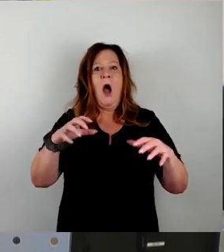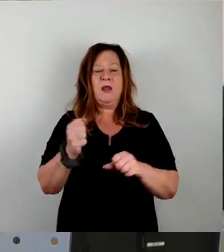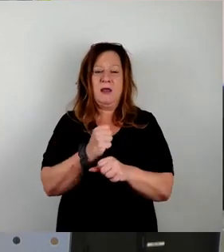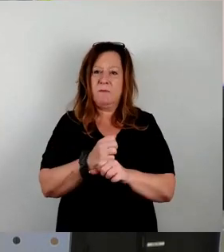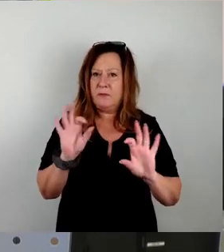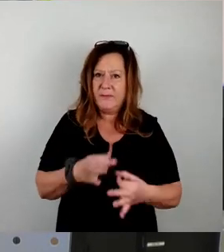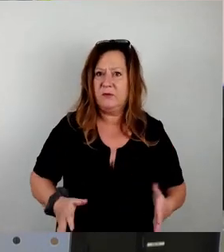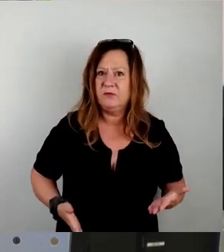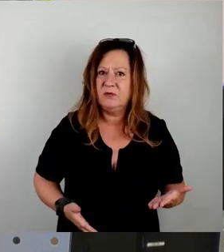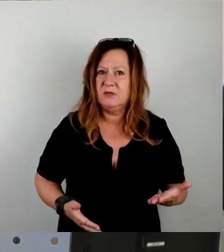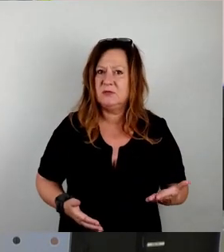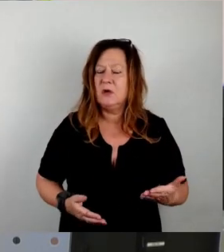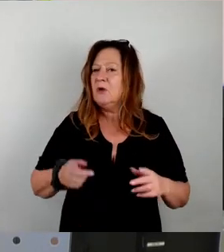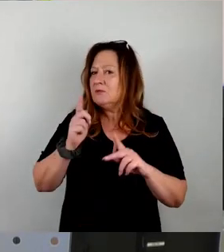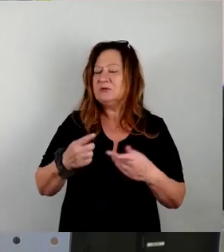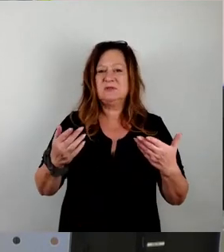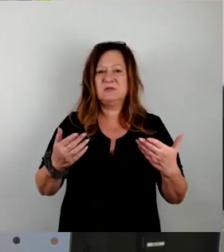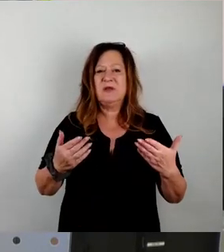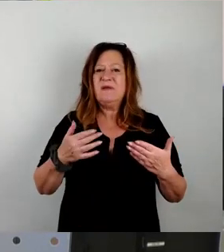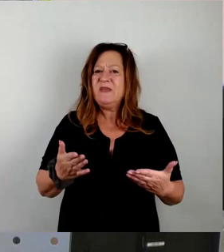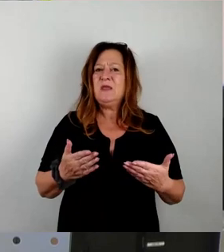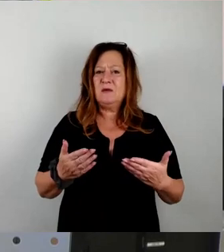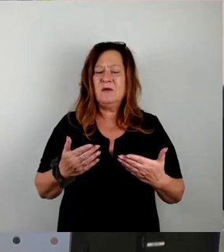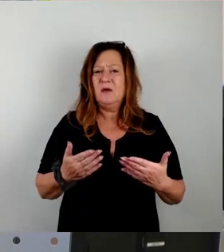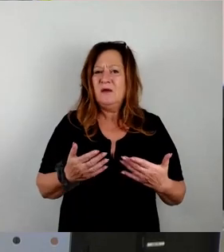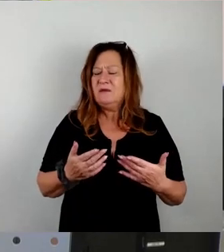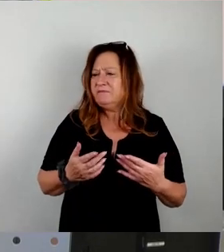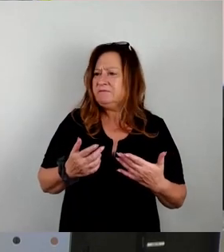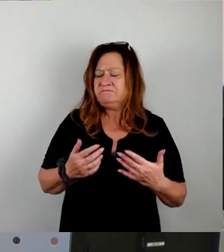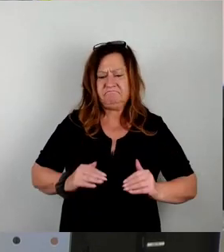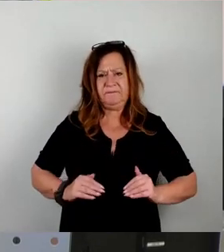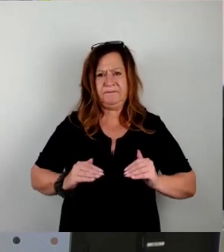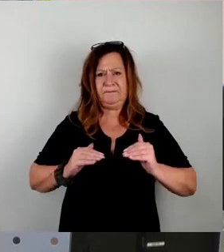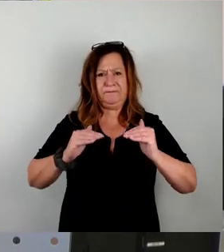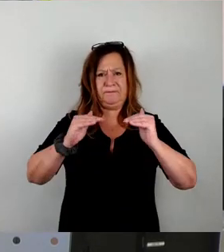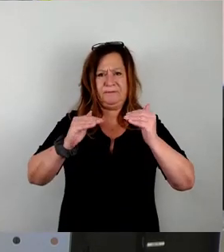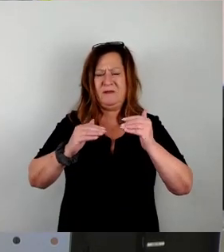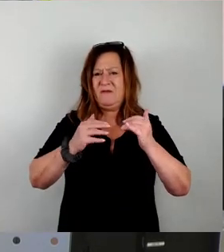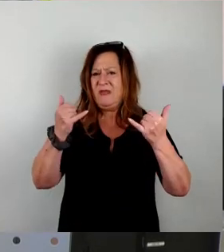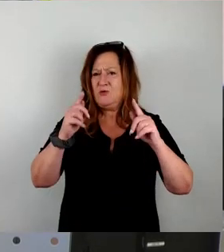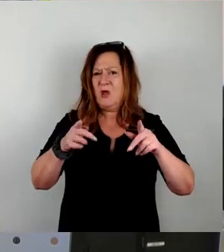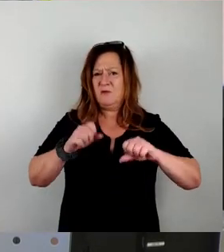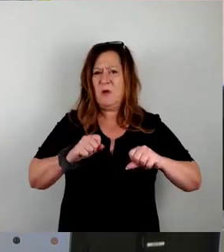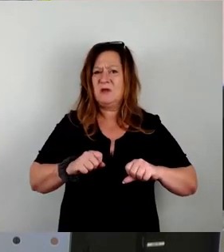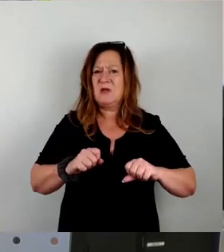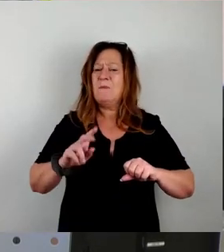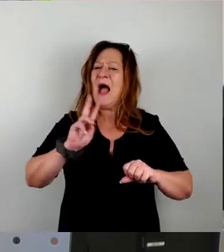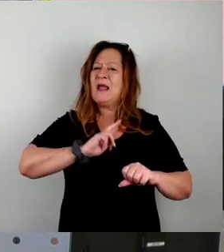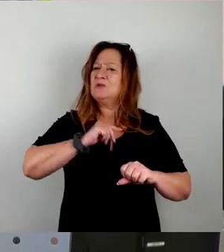Blackout, gelesen, der im Prinzip da unterstellt, dass sowas nicht wieder hochzufahren ist. Und ich wollte eigentlich ganz anders anfangen, da komme ich noch hin,